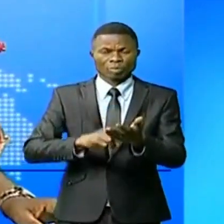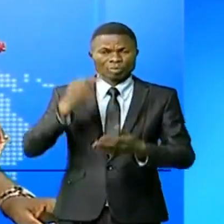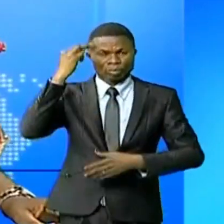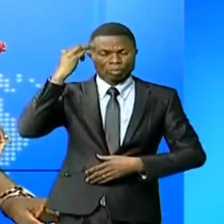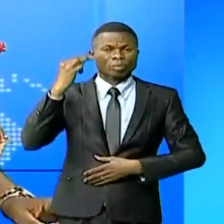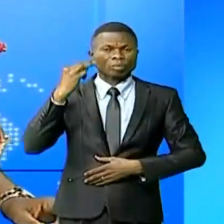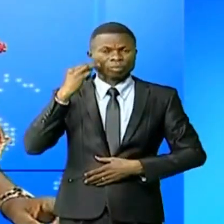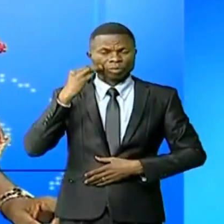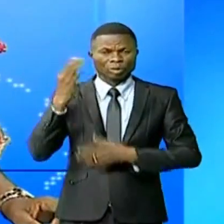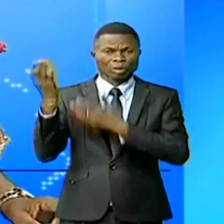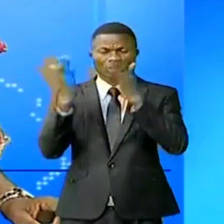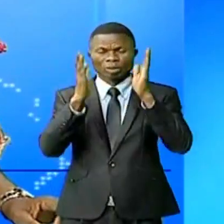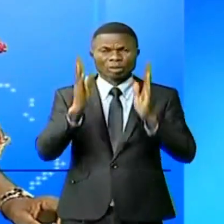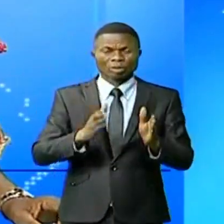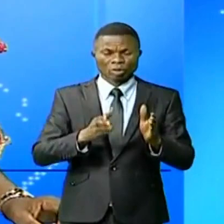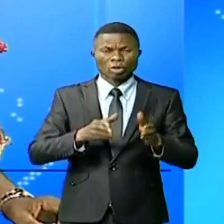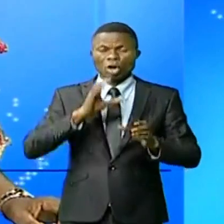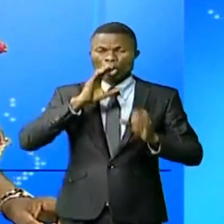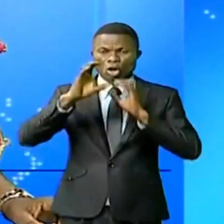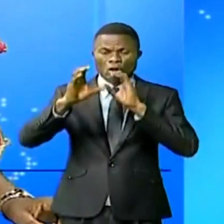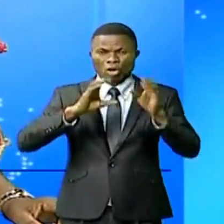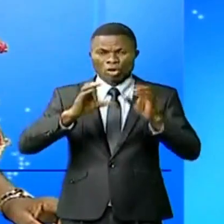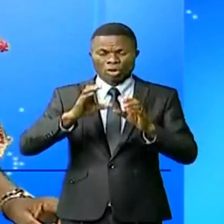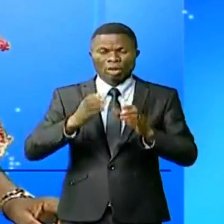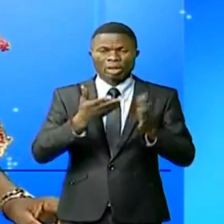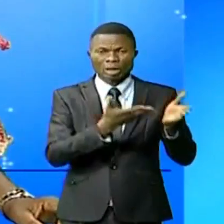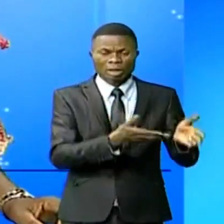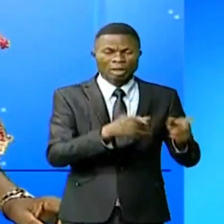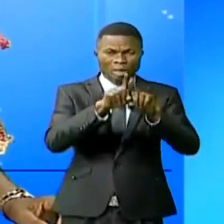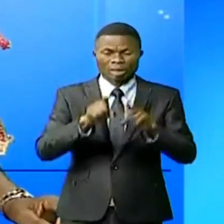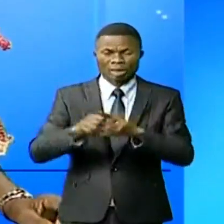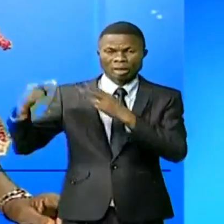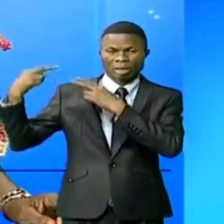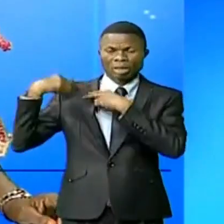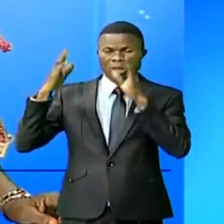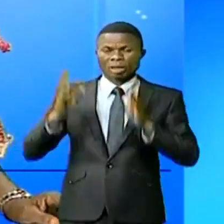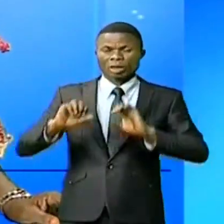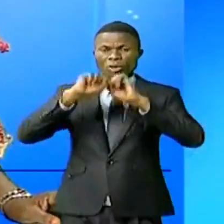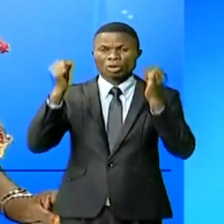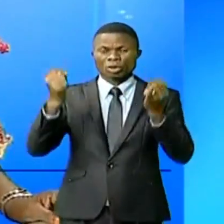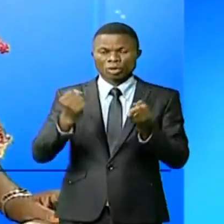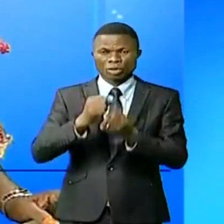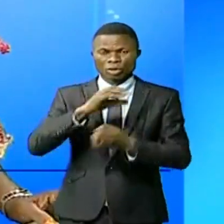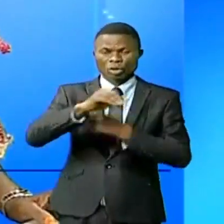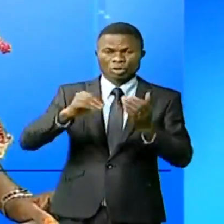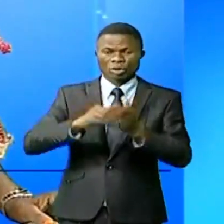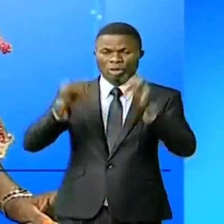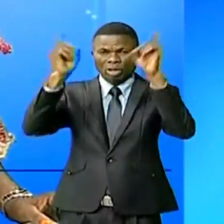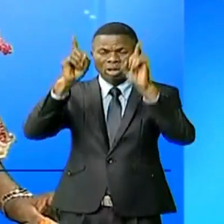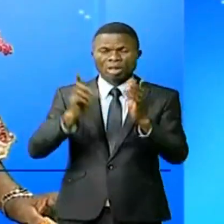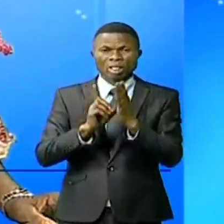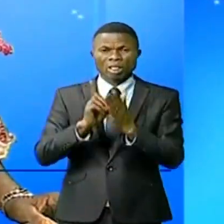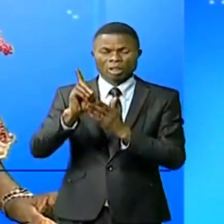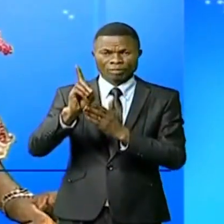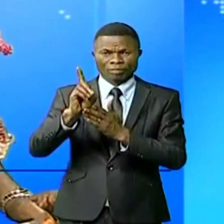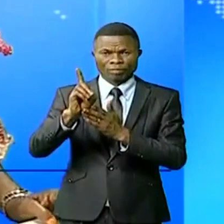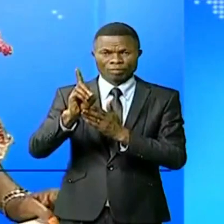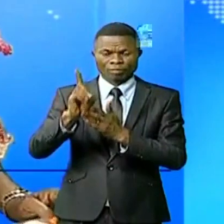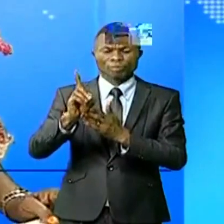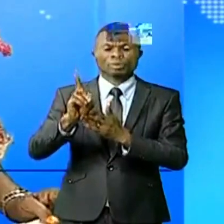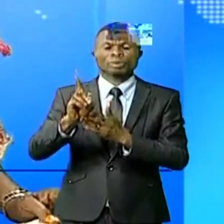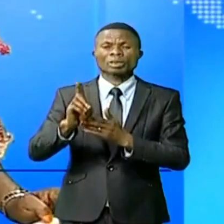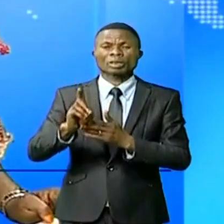de Transport, Voix de Communication d'une part, et le responsable de la Société Centrale Africa Development Corporation